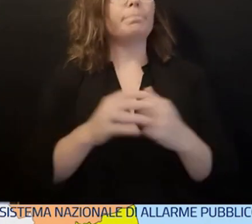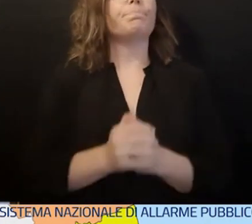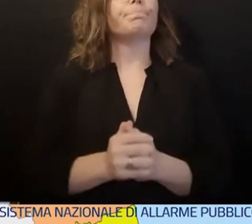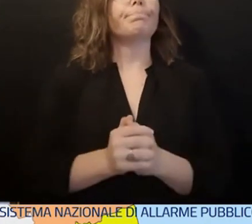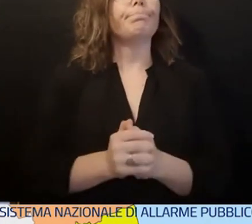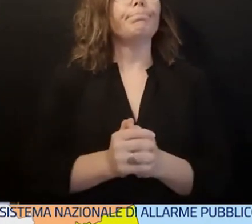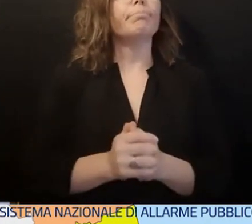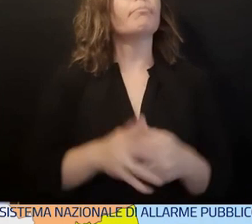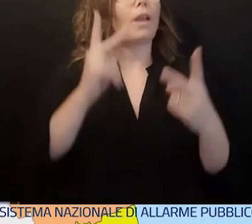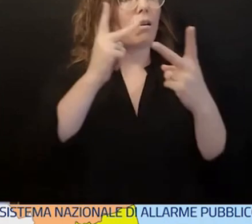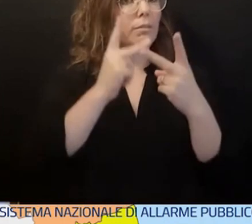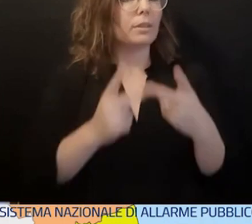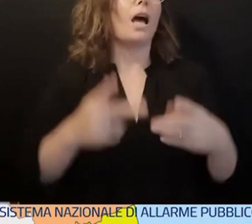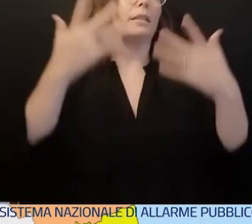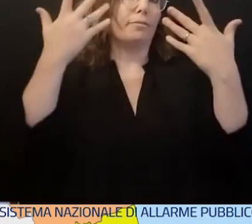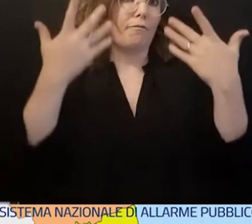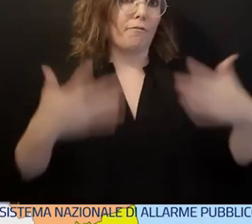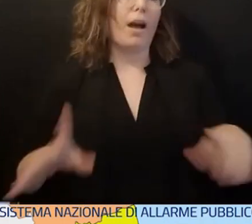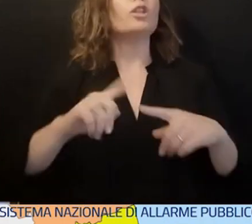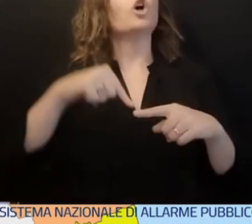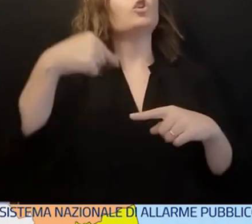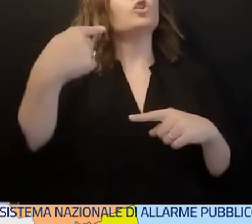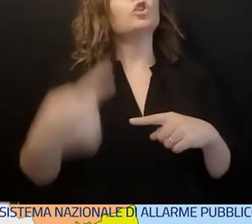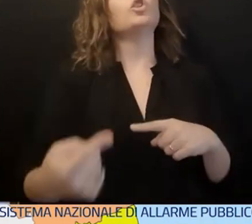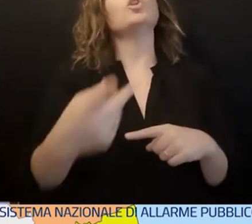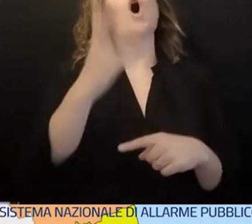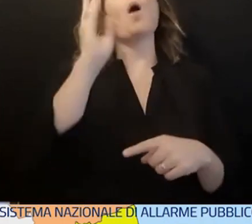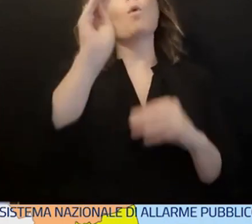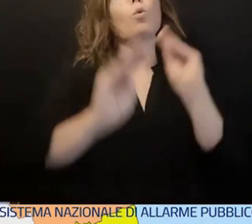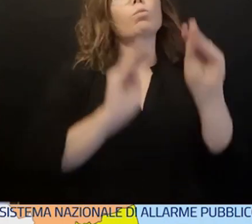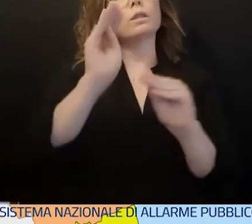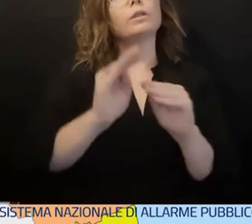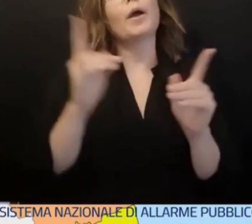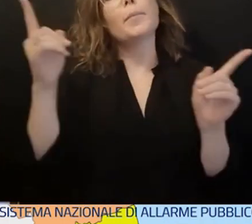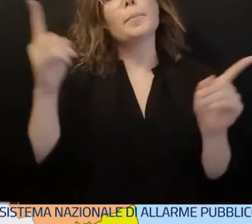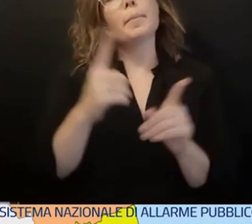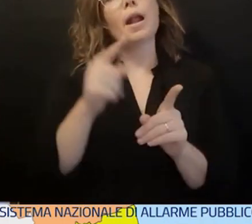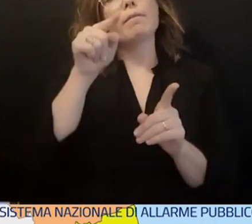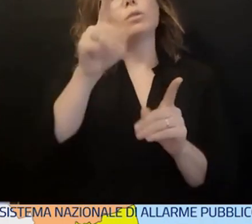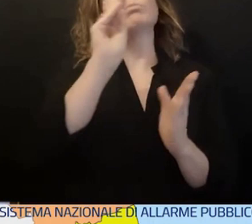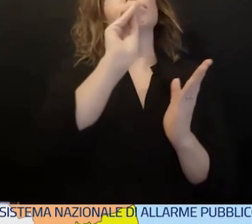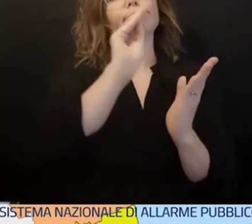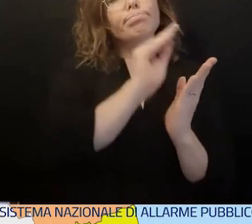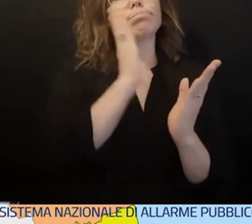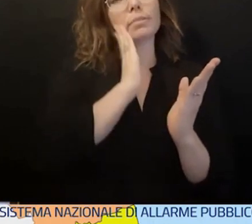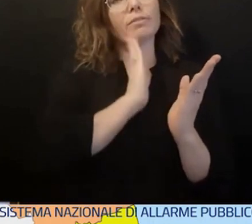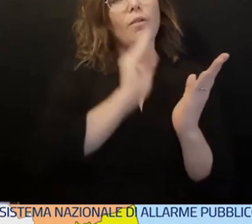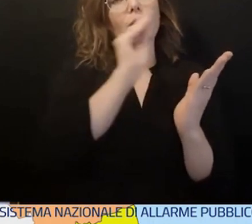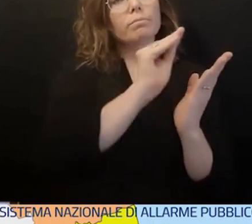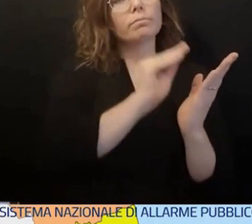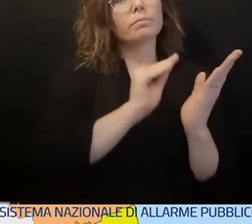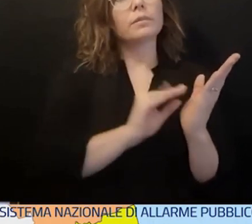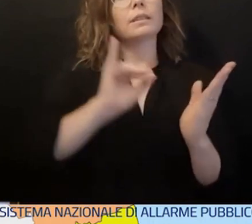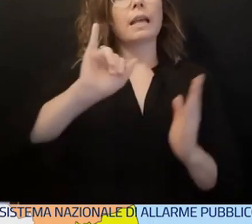cellulari un breve messaggio di testo che ovviamente conterrà in questo caso l'avviso della sperimentazione. Saremo inoltre chiamati a